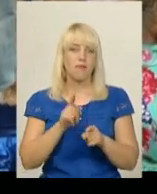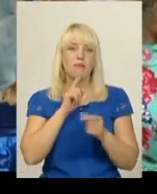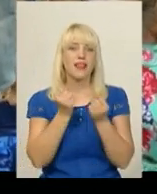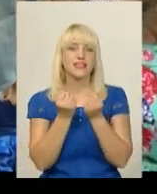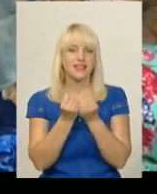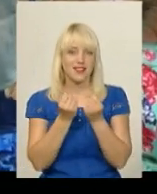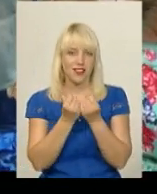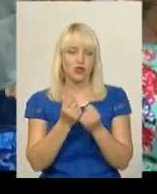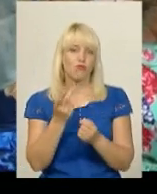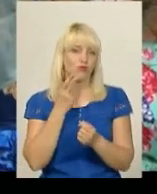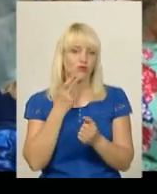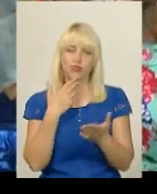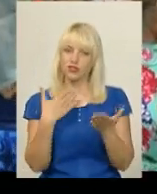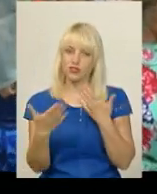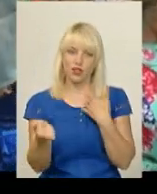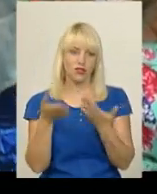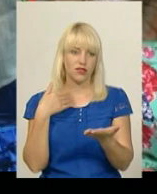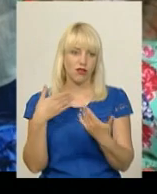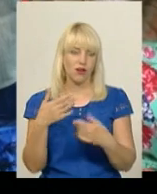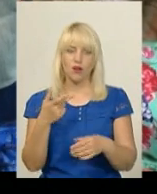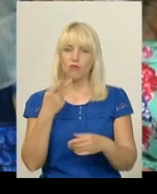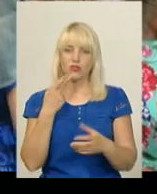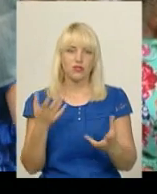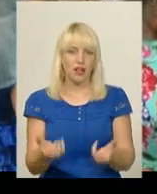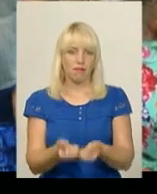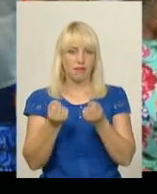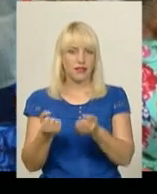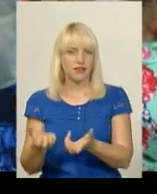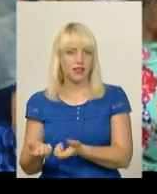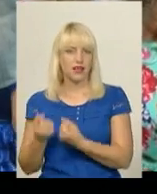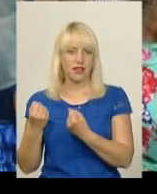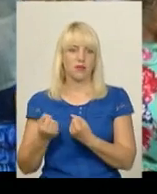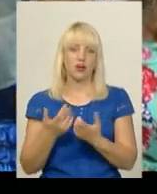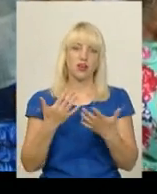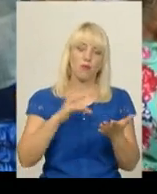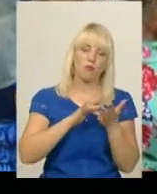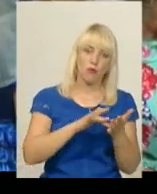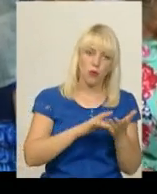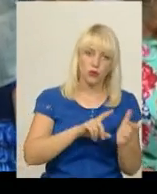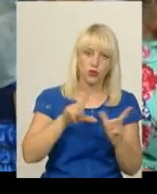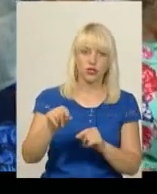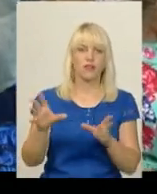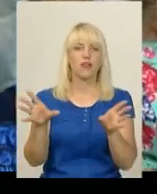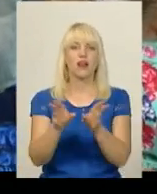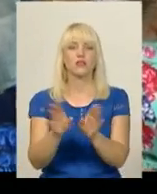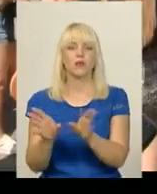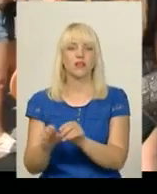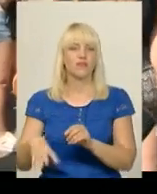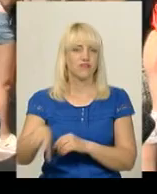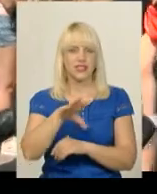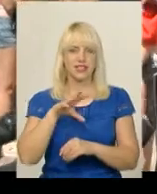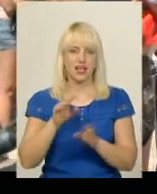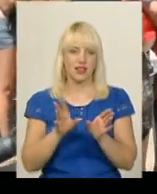завжди на постійному контакті і завжди підтримає. Там в різні подорожі ми завжди разом їздимо. Тобто якби все-все разом.